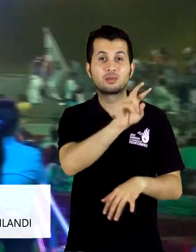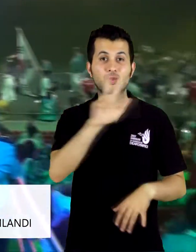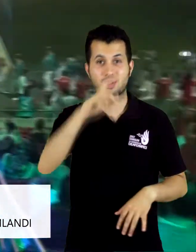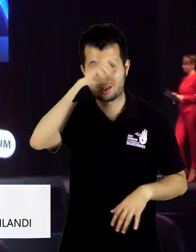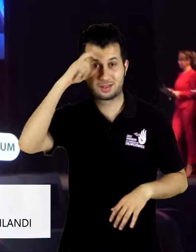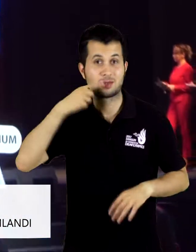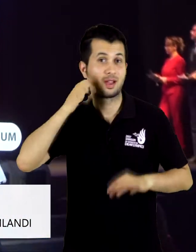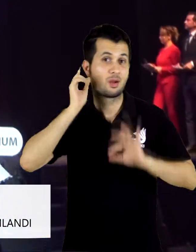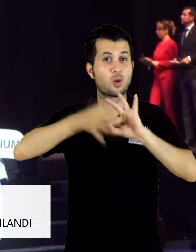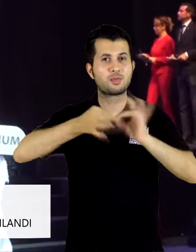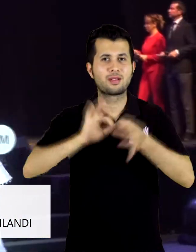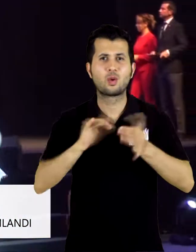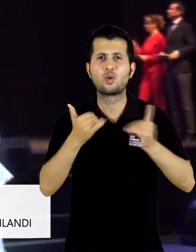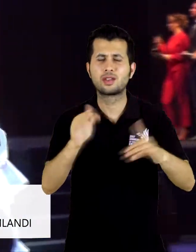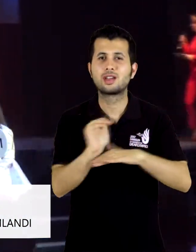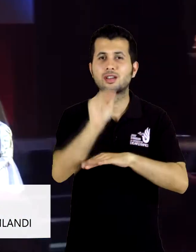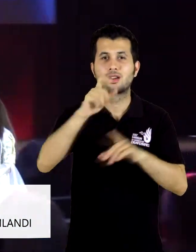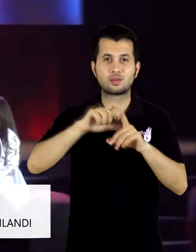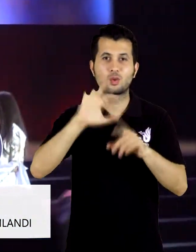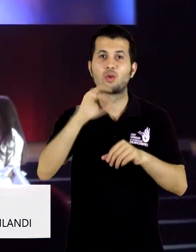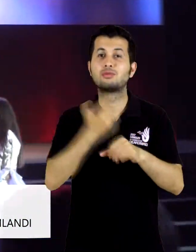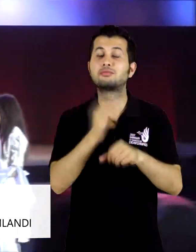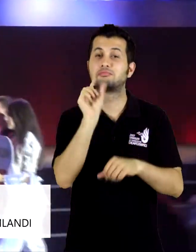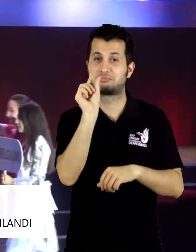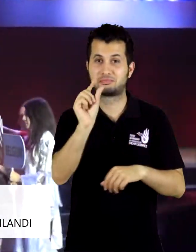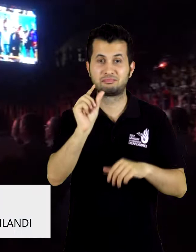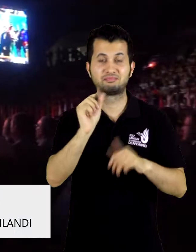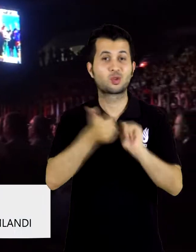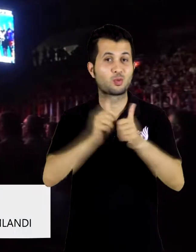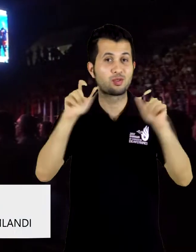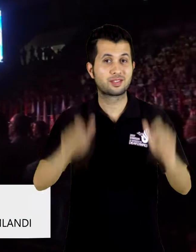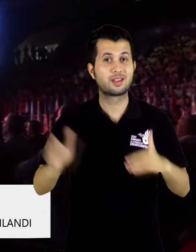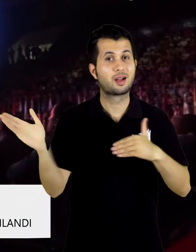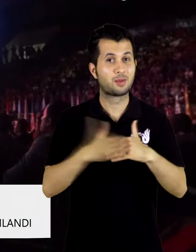Olimpiyat Oyunları, Yaşar Doğu Spor Salonu'nda düzenlenen kapanış teremonisiyle sona erdi.